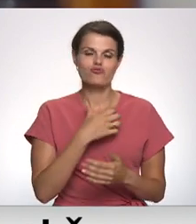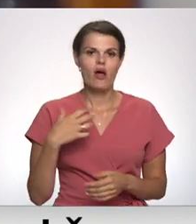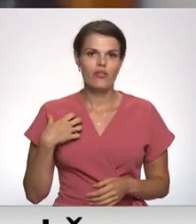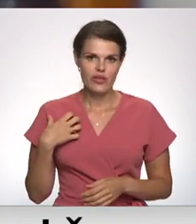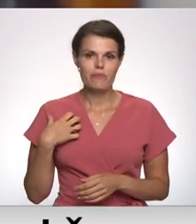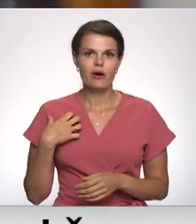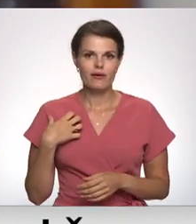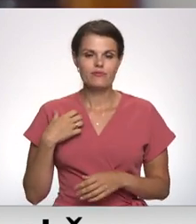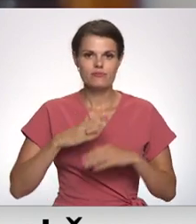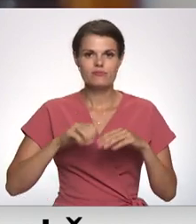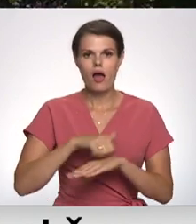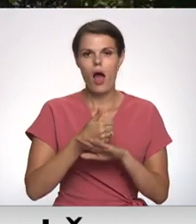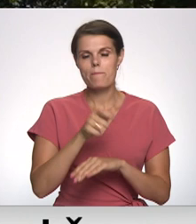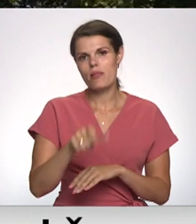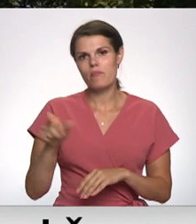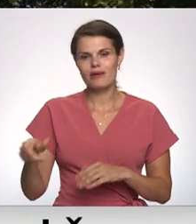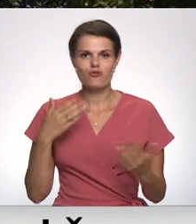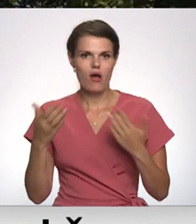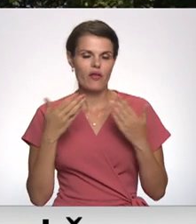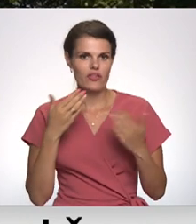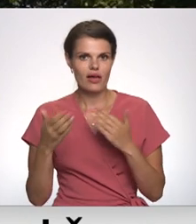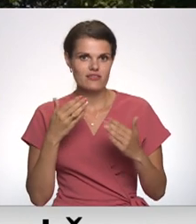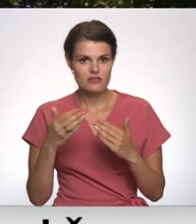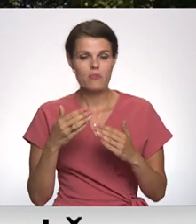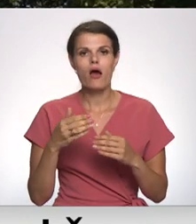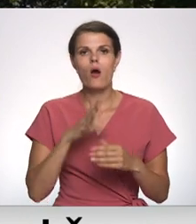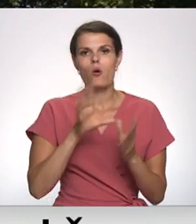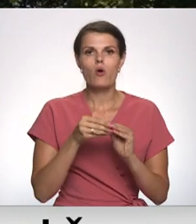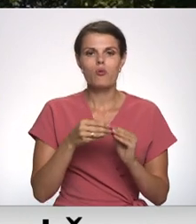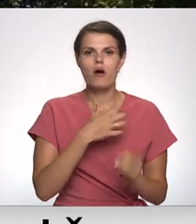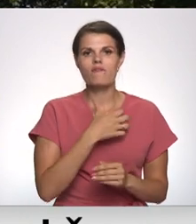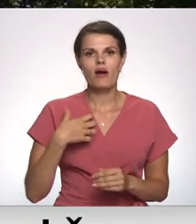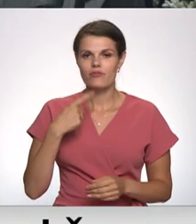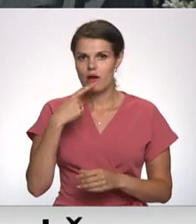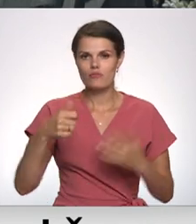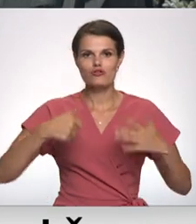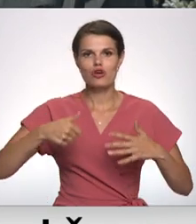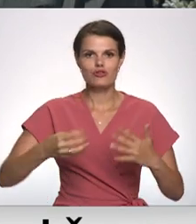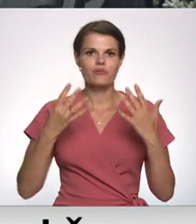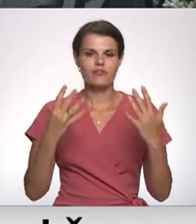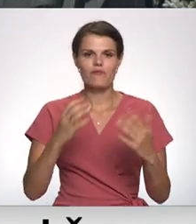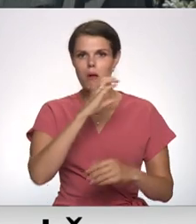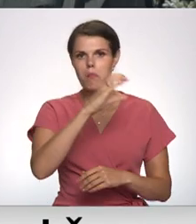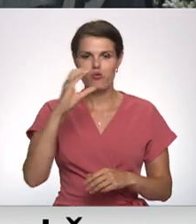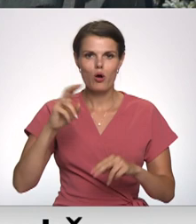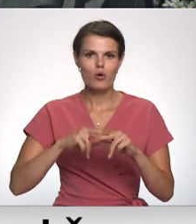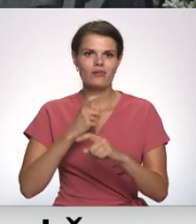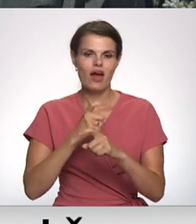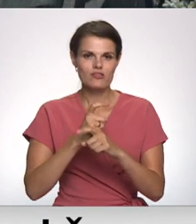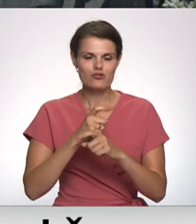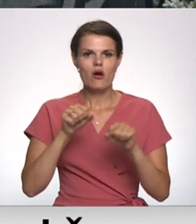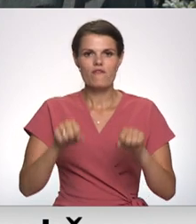amatpersonā attieksmē. Kopumā valdība nosaukusi 69 padomju un nacistisko režīmu slavinošus